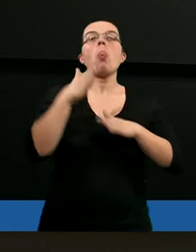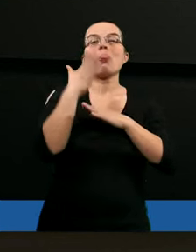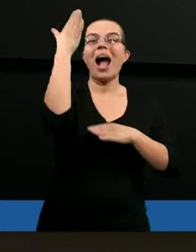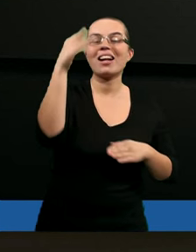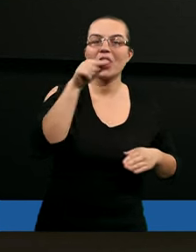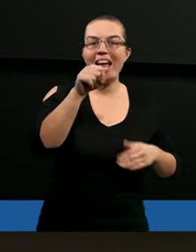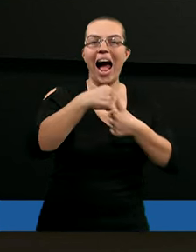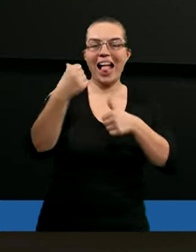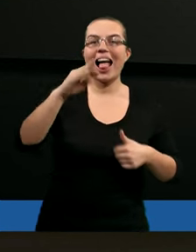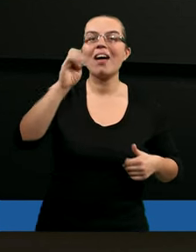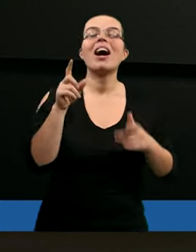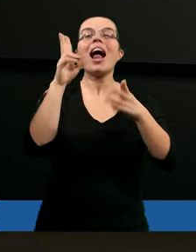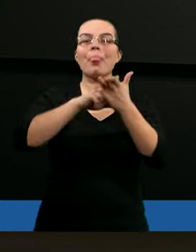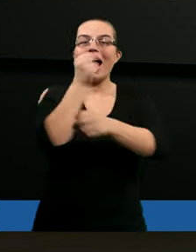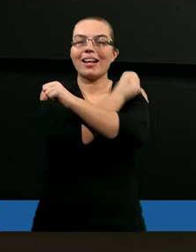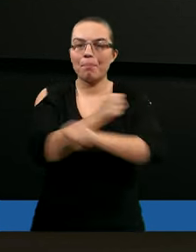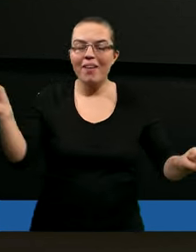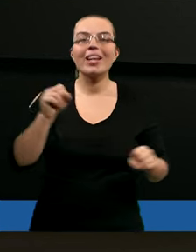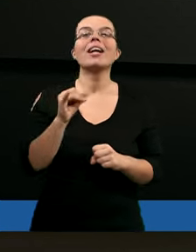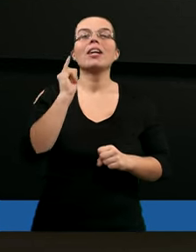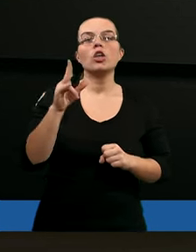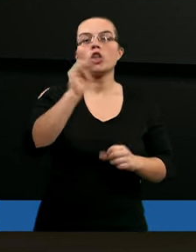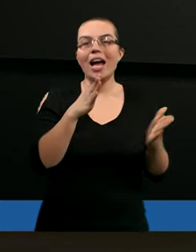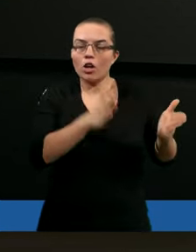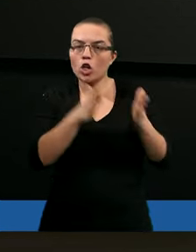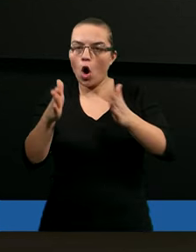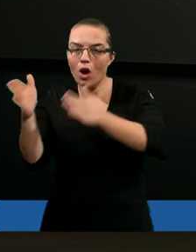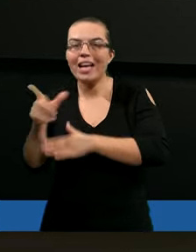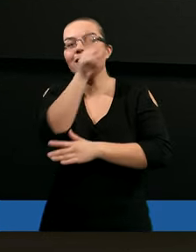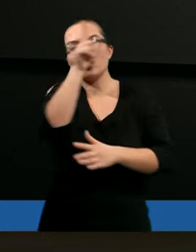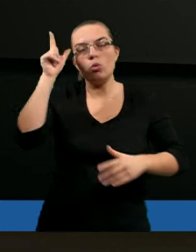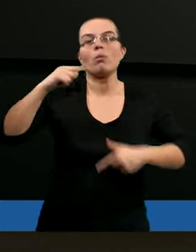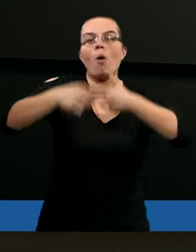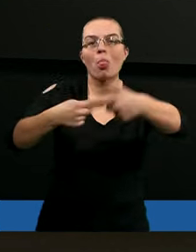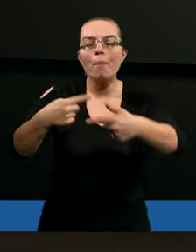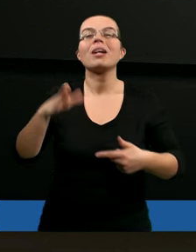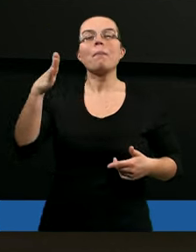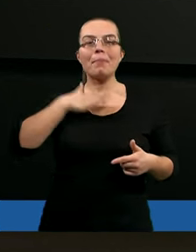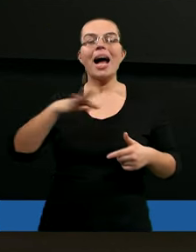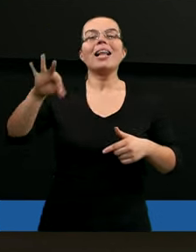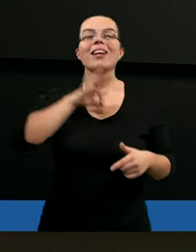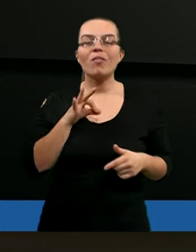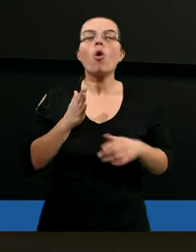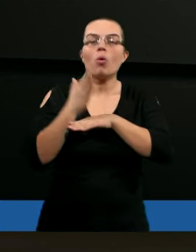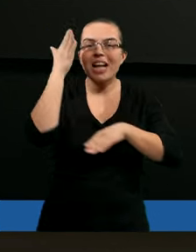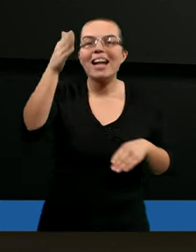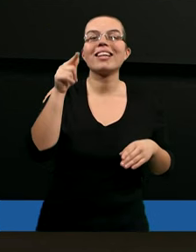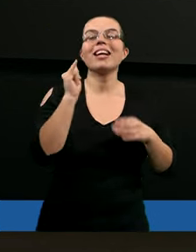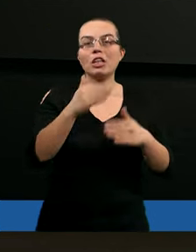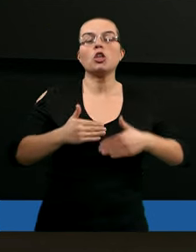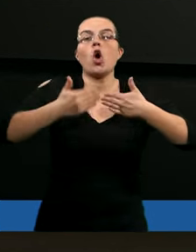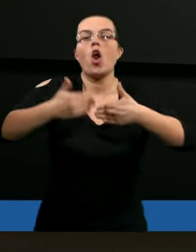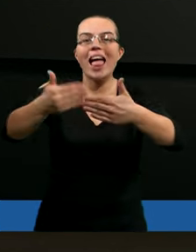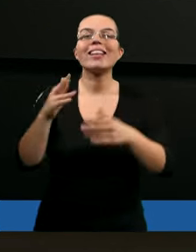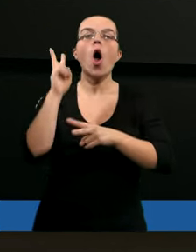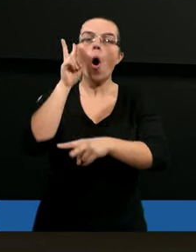dał im nadzieję na Zbawiciela. Kiedy kolejni patriarchowie, kolejni ludzie mieli swoje problemy, Bóg dawał im kolejne obietnice,